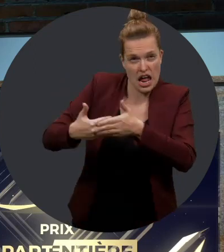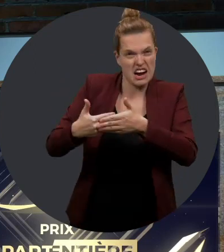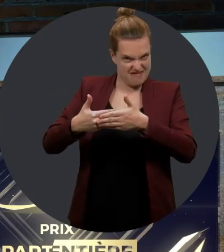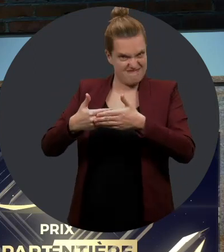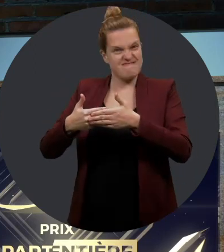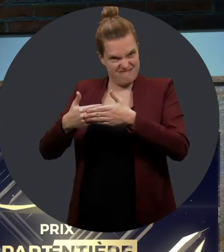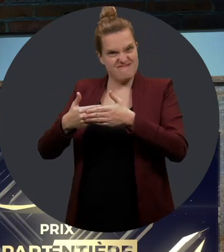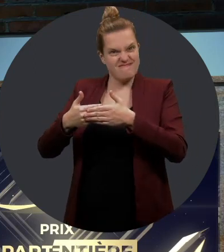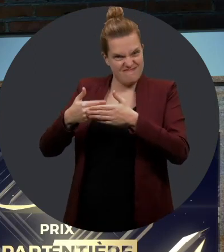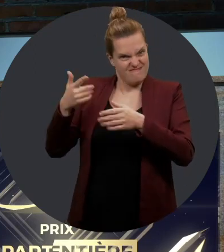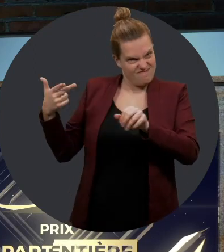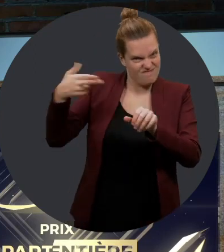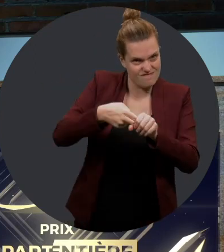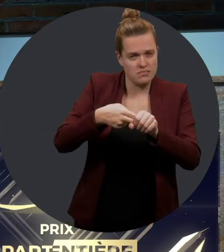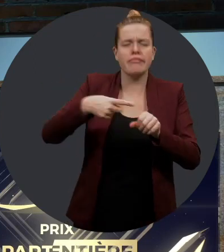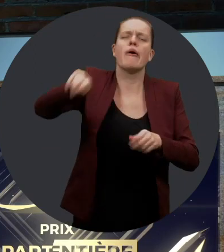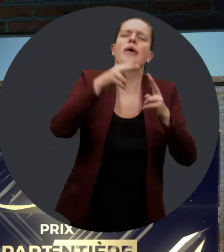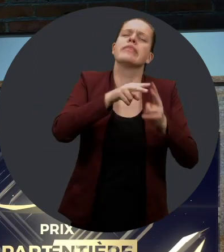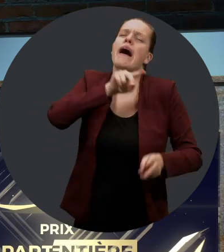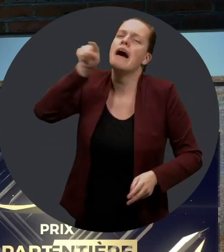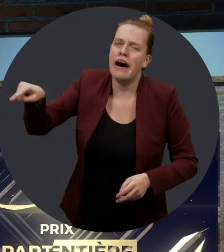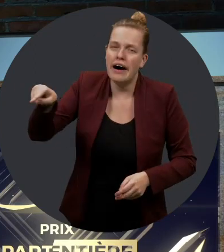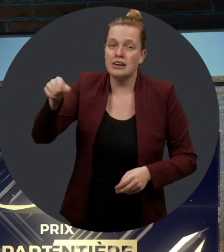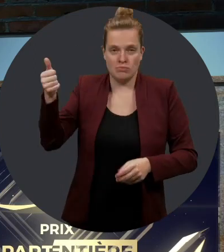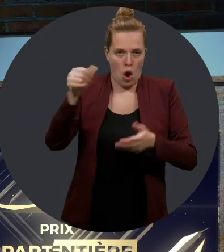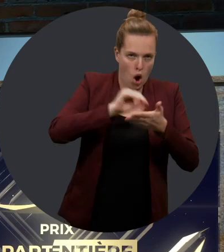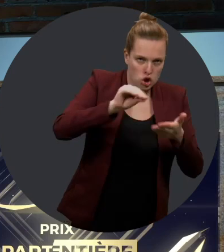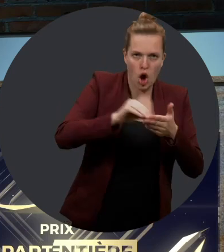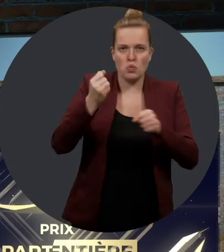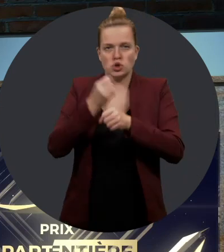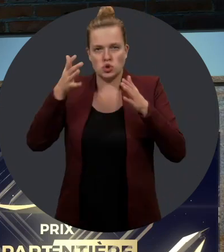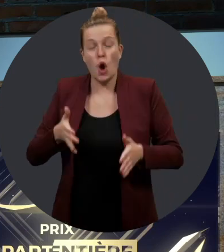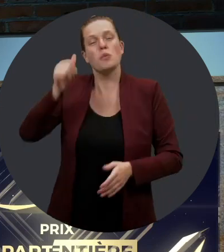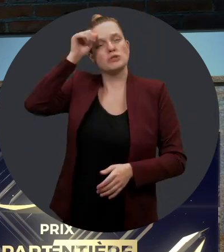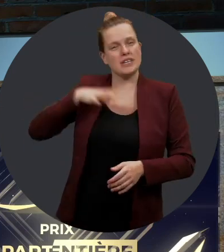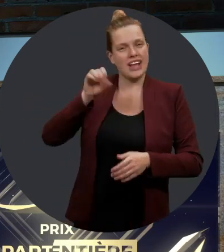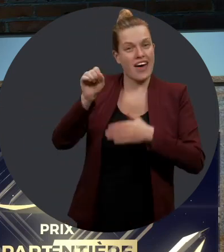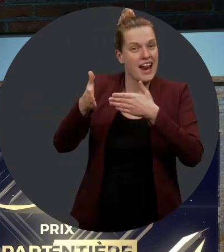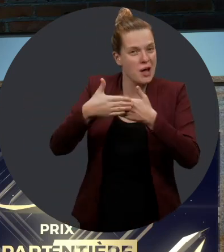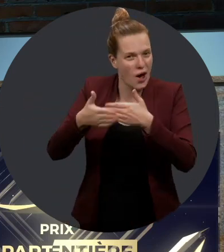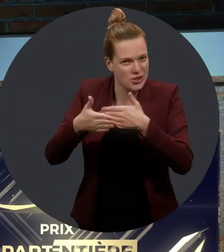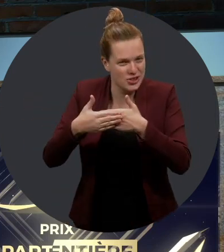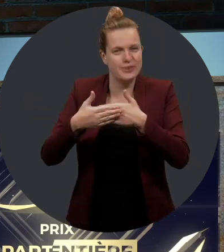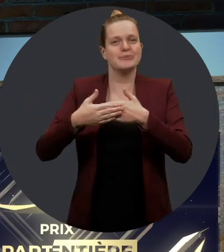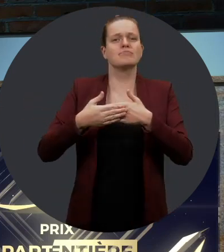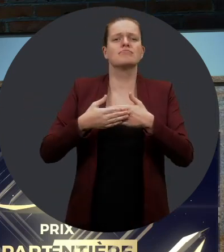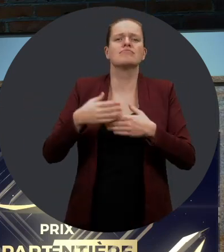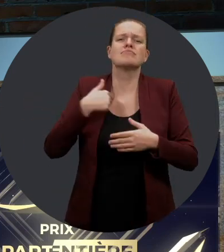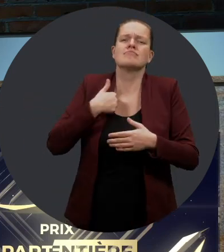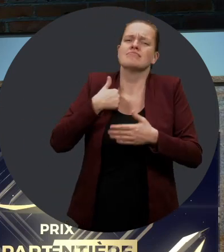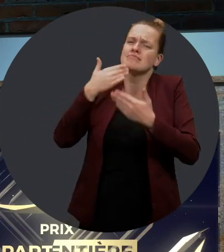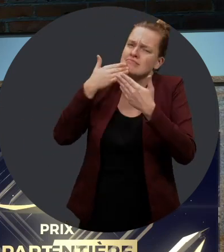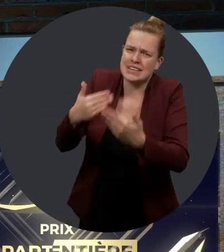cinq dernières éditions du prix à part entière. Vous le connaissez très bien. Il s'agit de l'auteur et producteur M. Stéphane